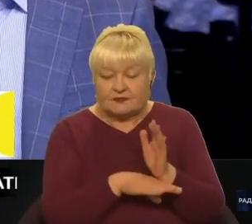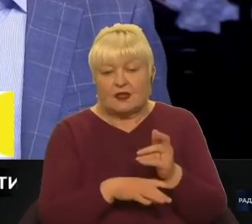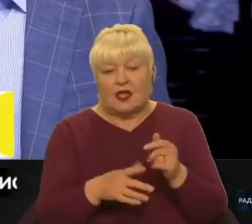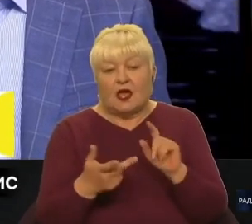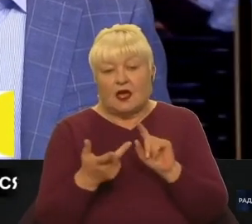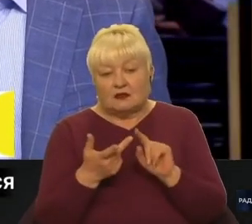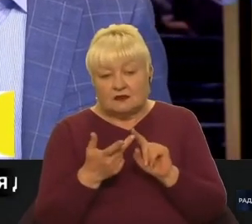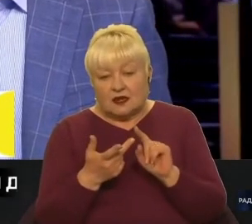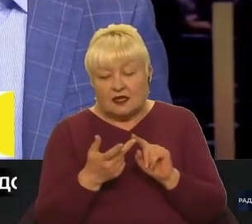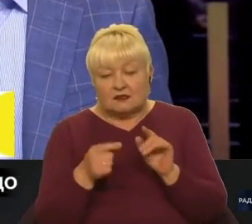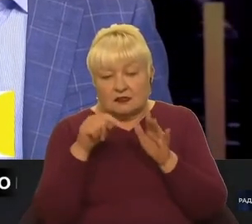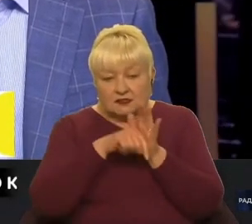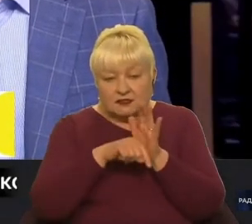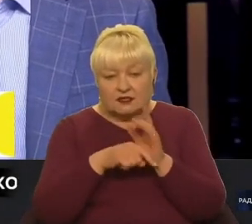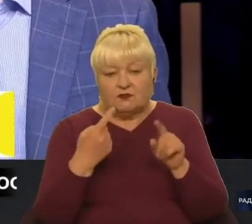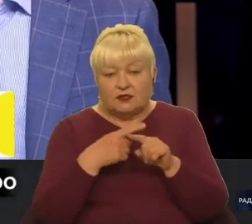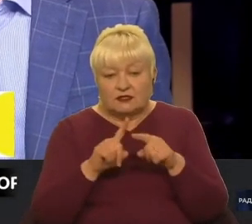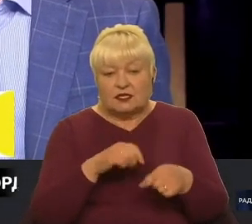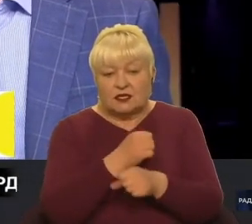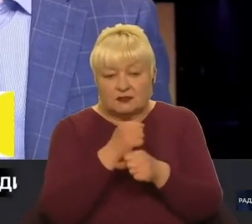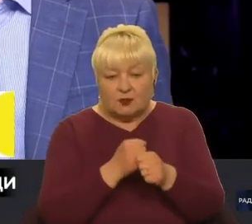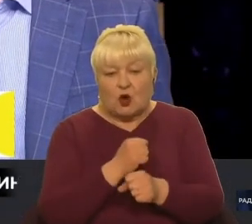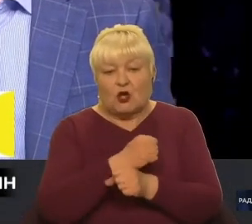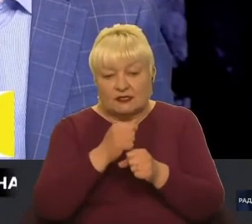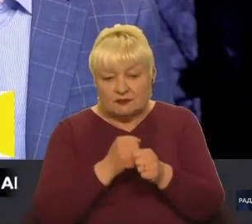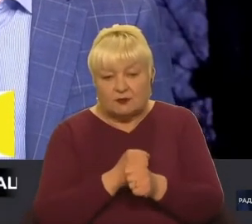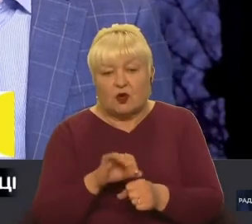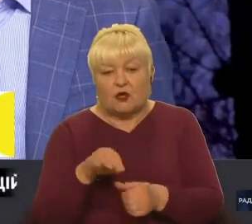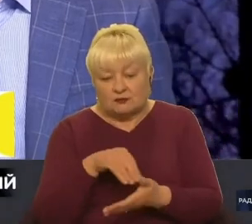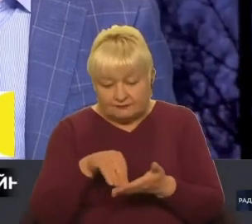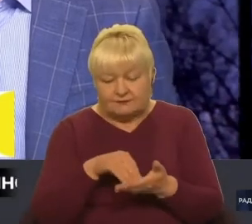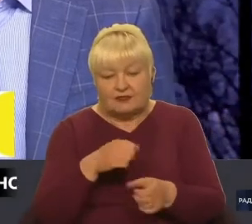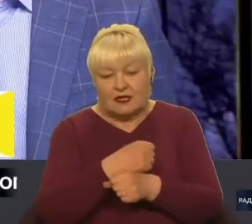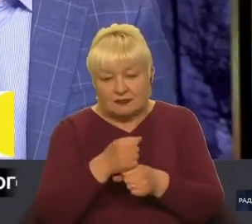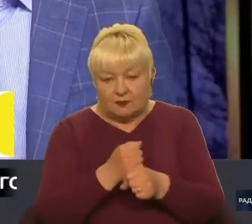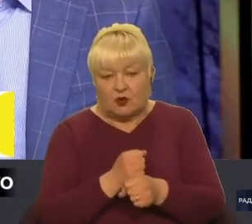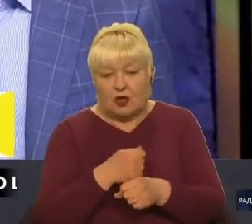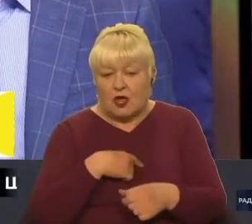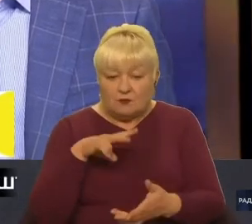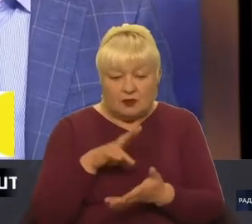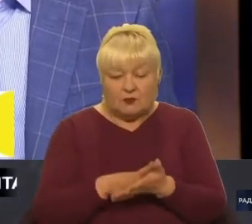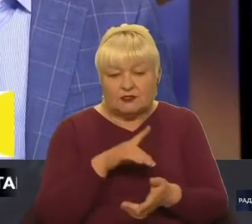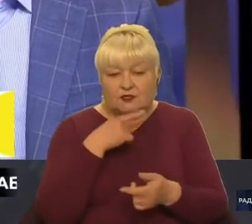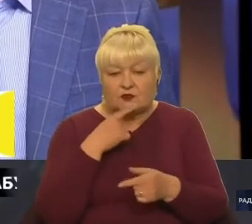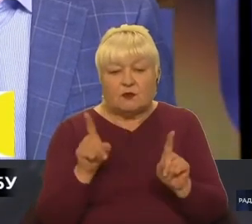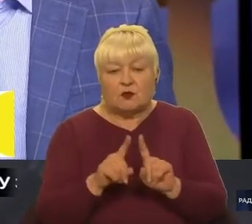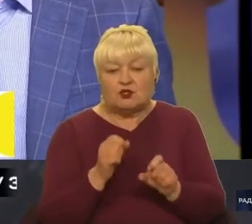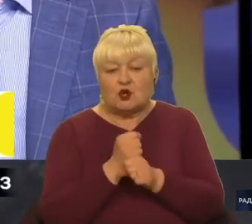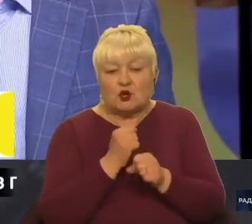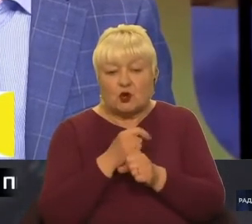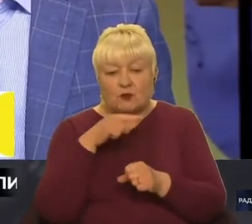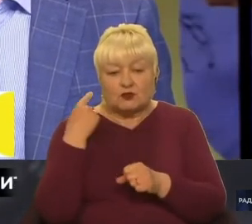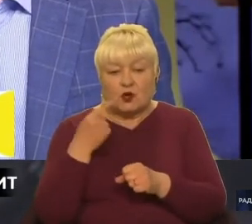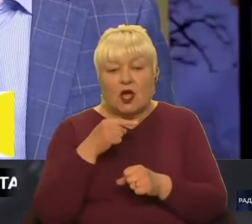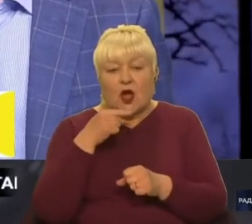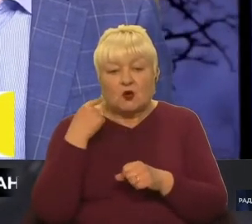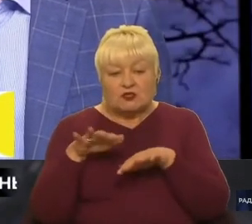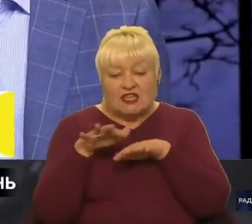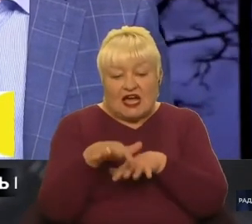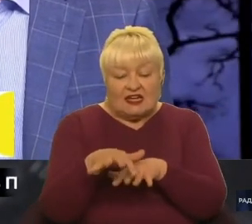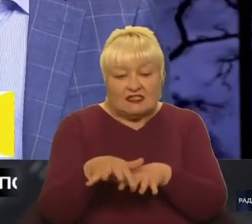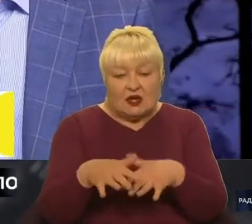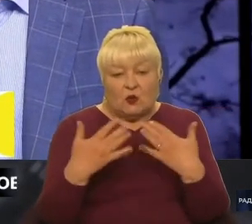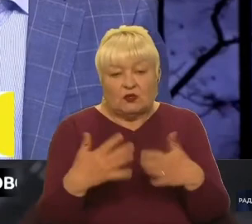складова, безумовно, це зброя, зброя і ще раз зброя. Ми постійно говоримо, дивіться, що робить Росія. Росія атакує виключно вже